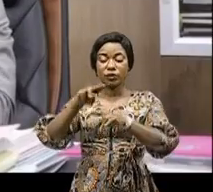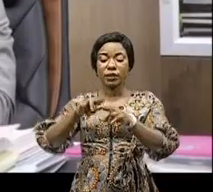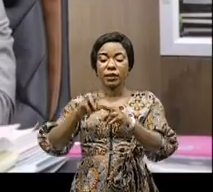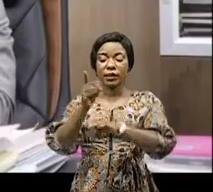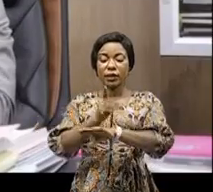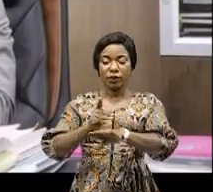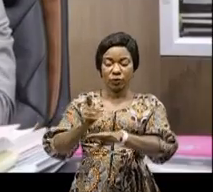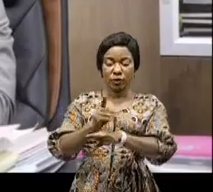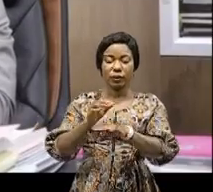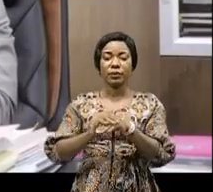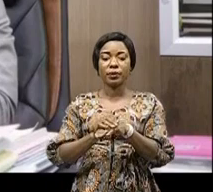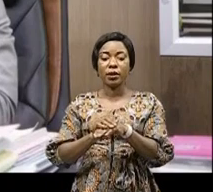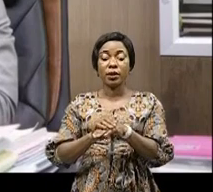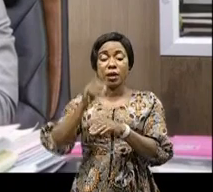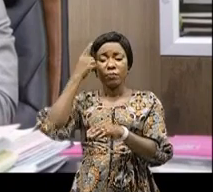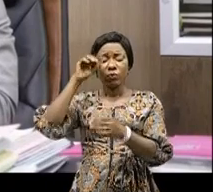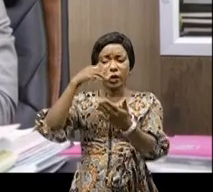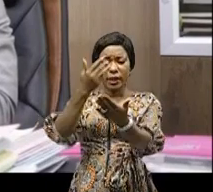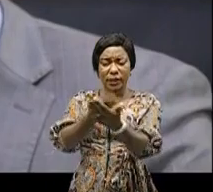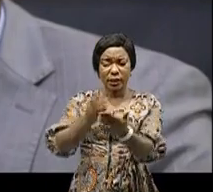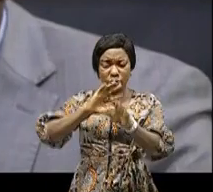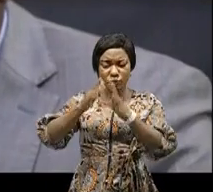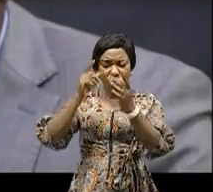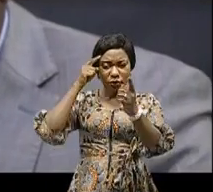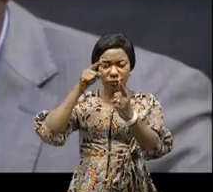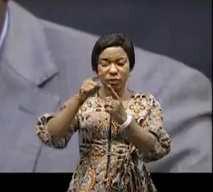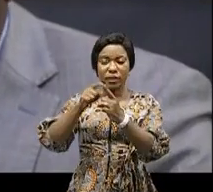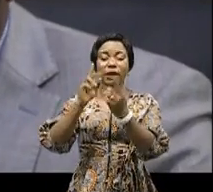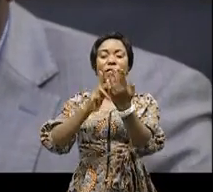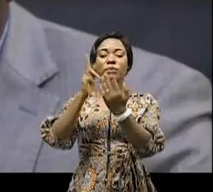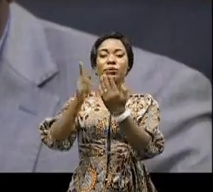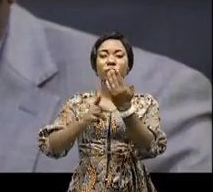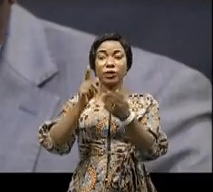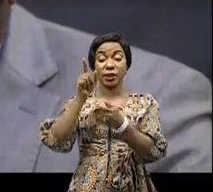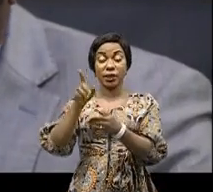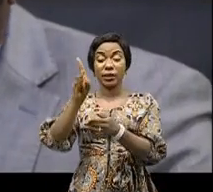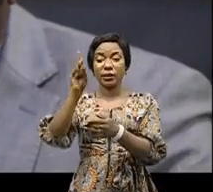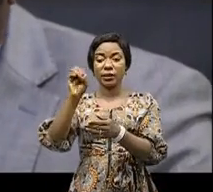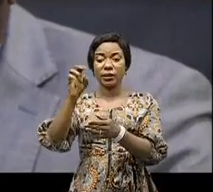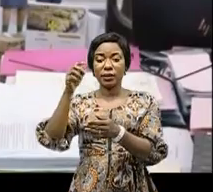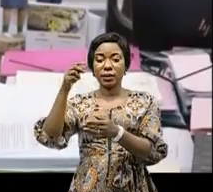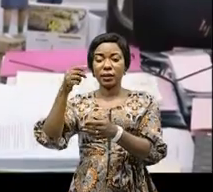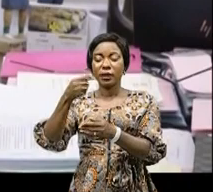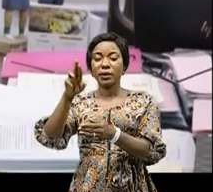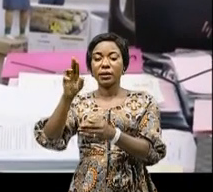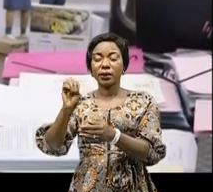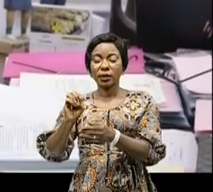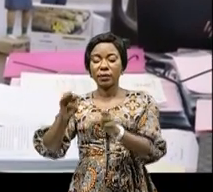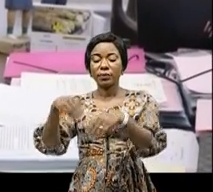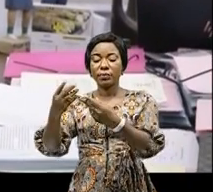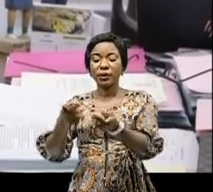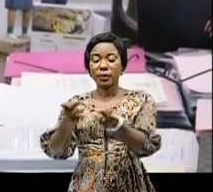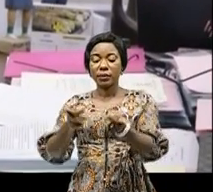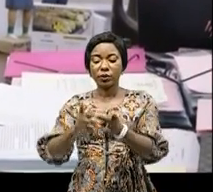du territoire. Pour atteindre ces objectifs, ce projet de décret prévoit de mettre en place toutes les stratégies